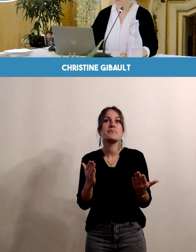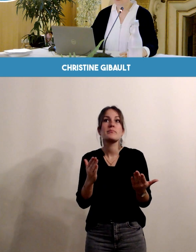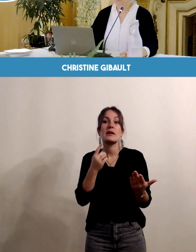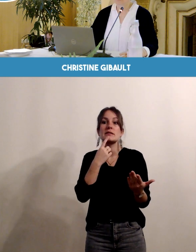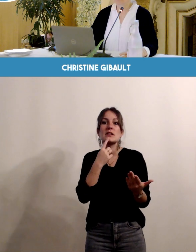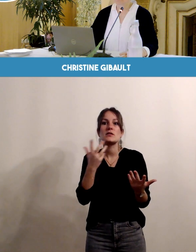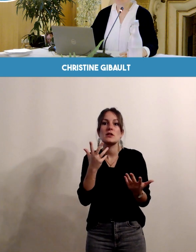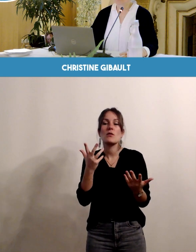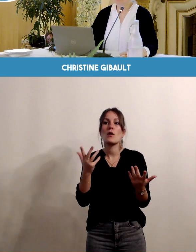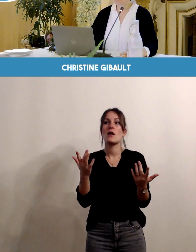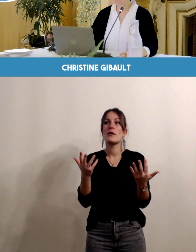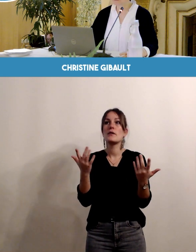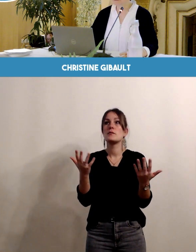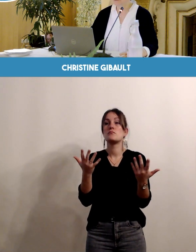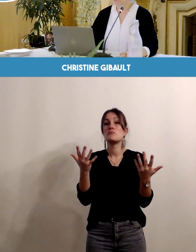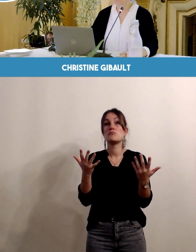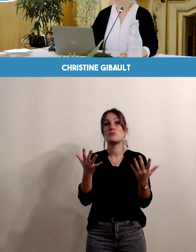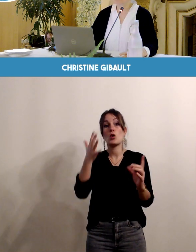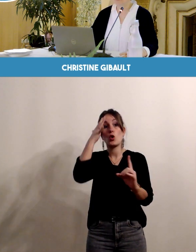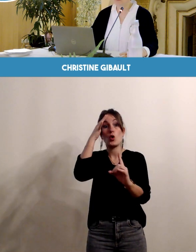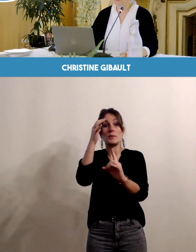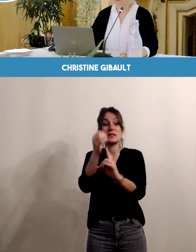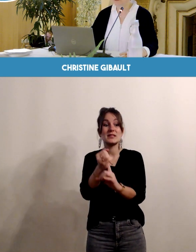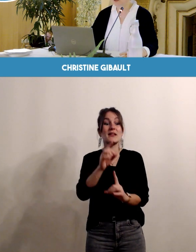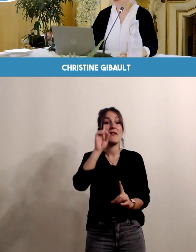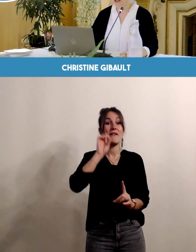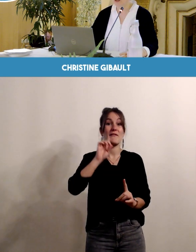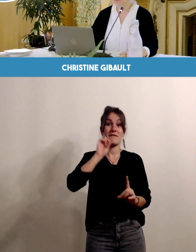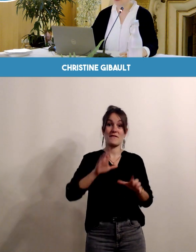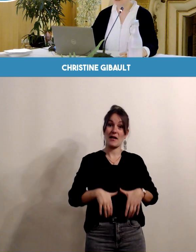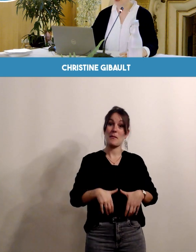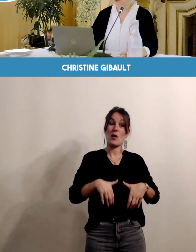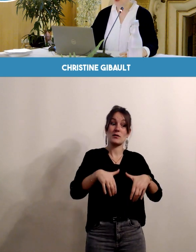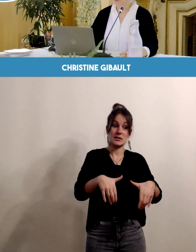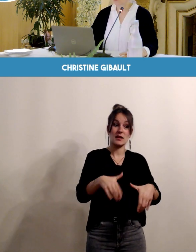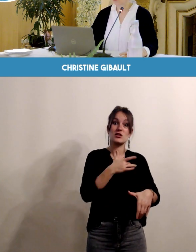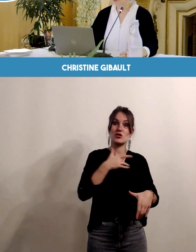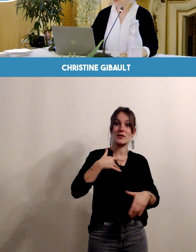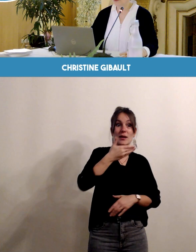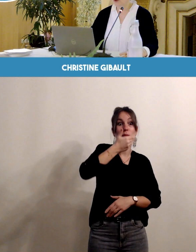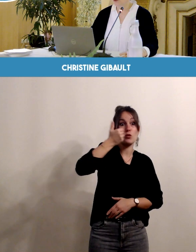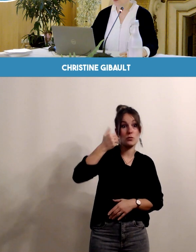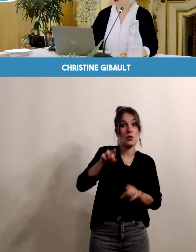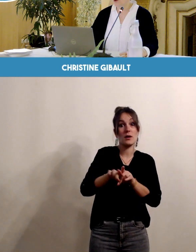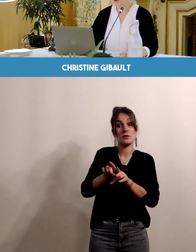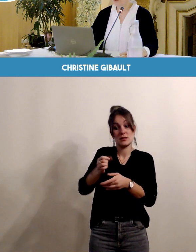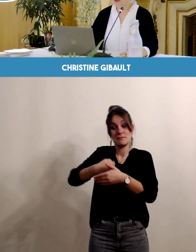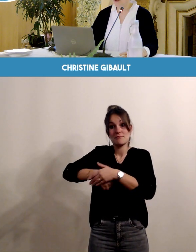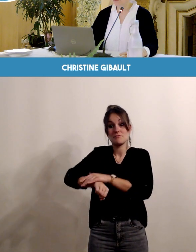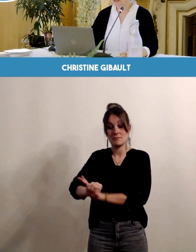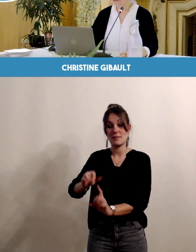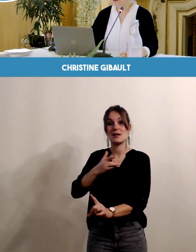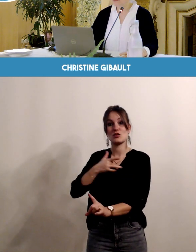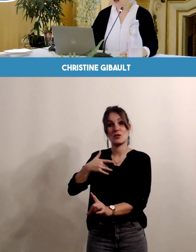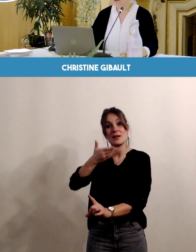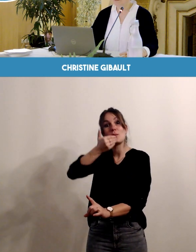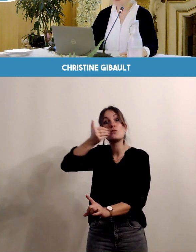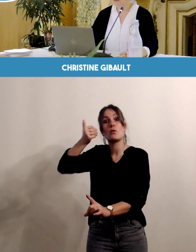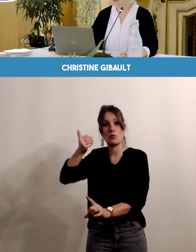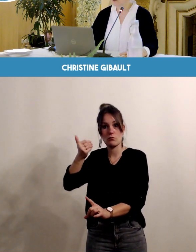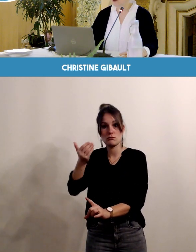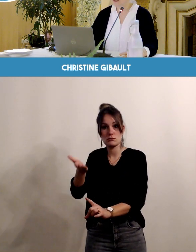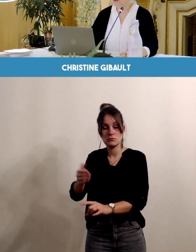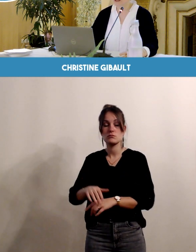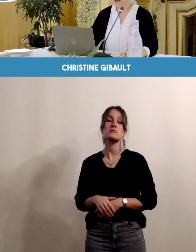globalement améliorer l'état de santé des femmes enceintes, des accouchés, des nouveau-nés en soutenant fortement la parentalité par